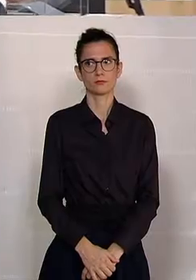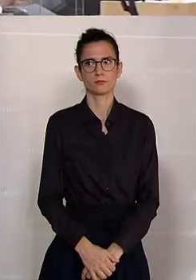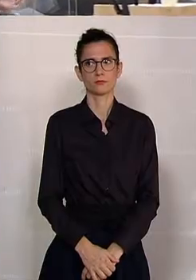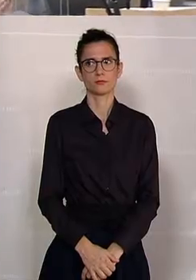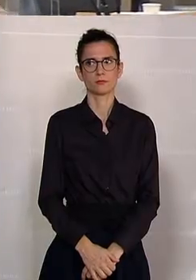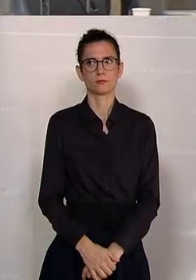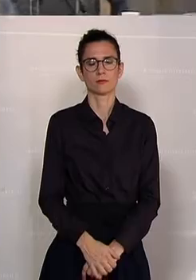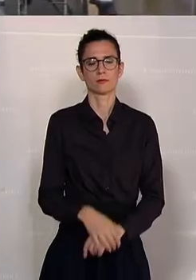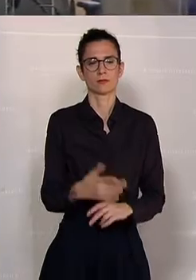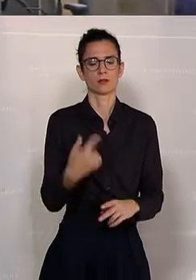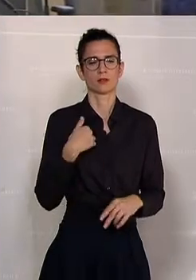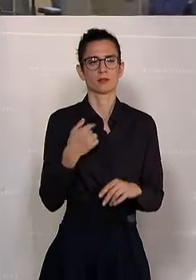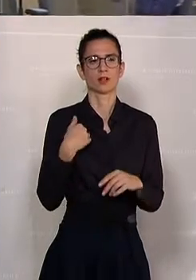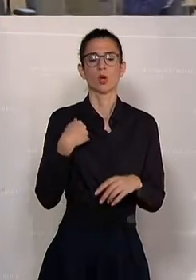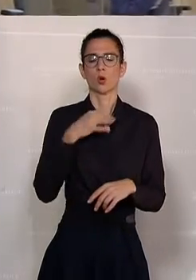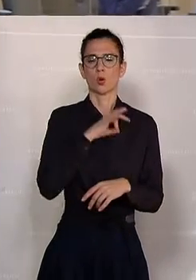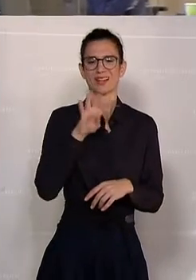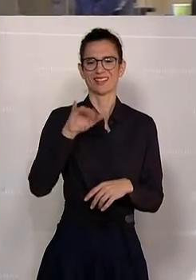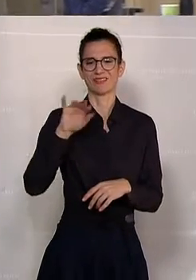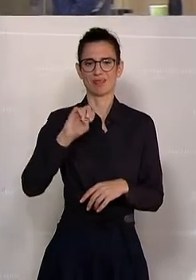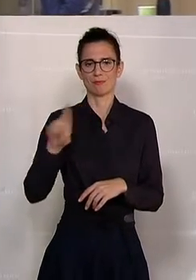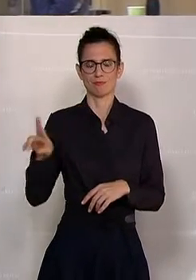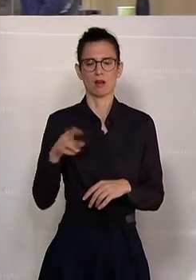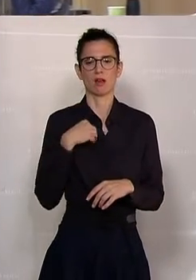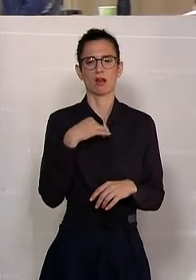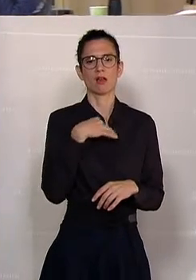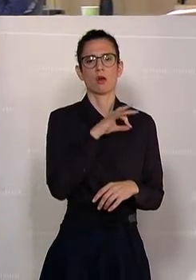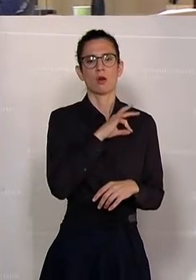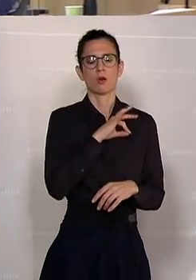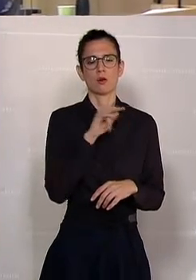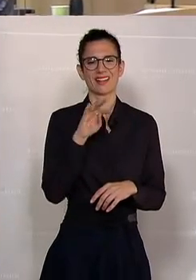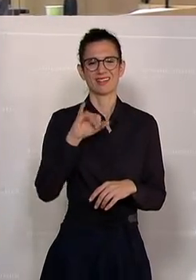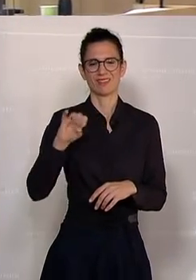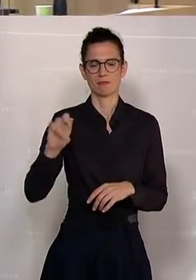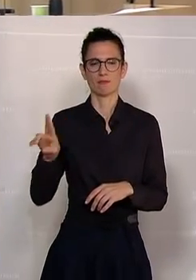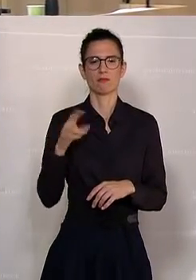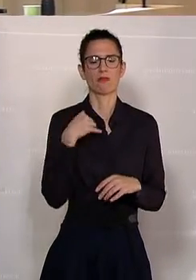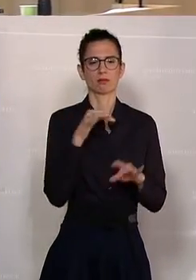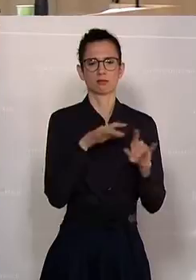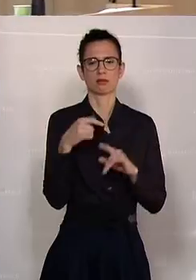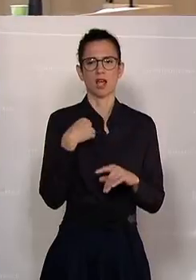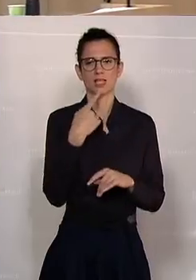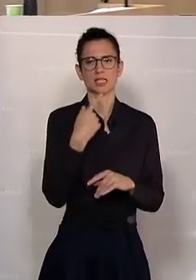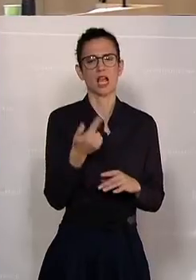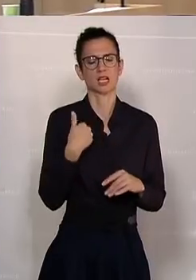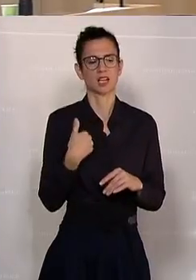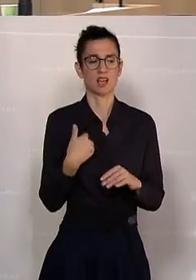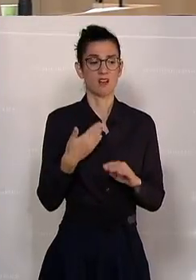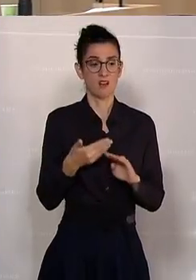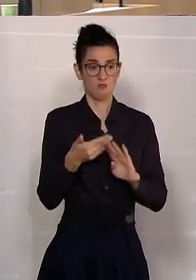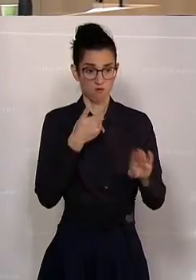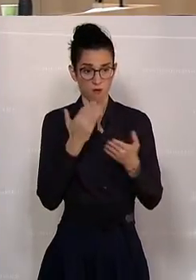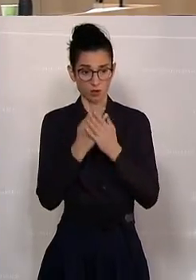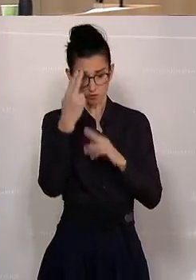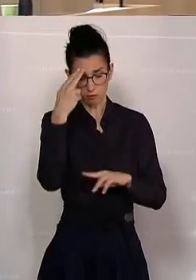Anders als der Kollege Wimmer lehne ich Vorverurteilungen in allen